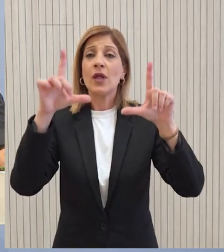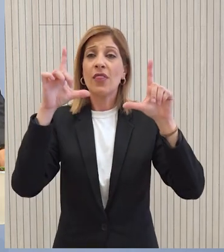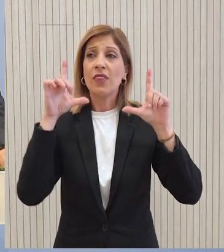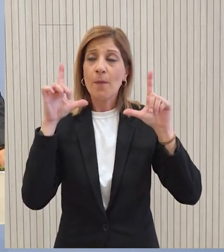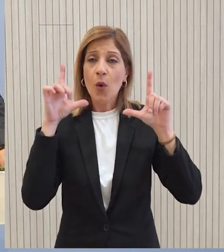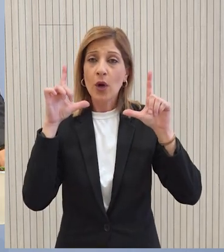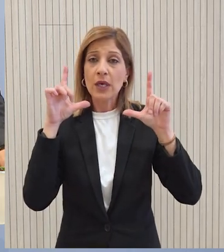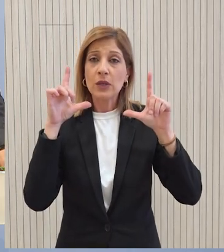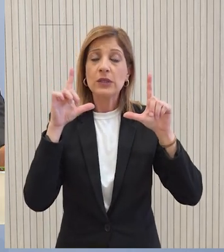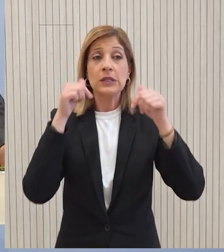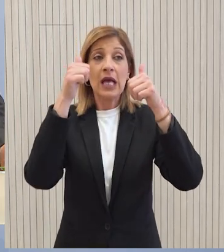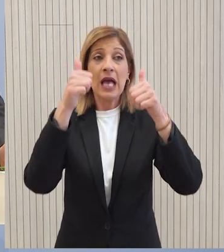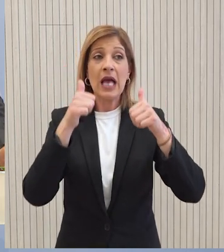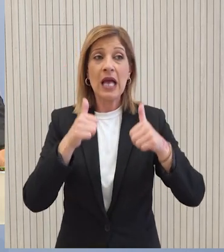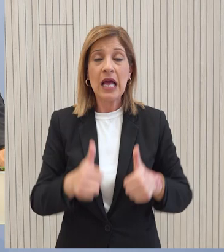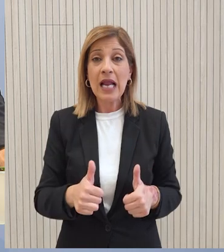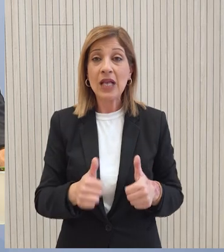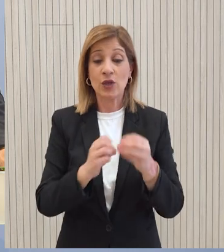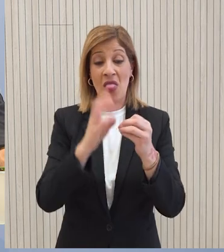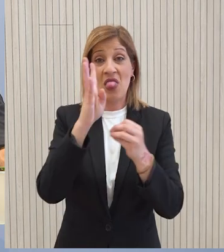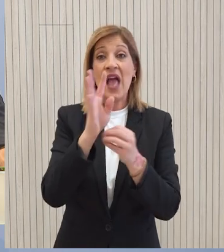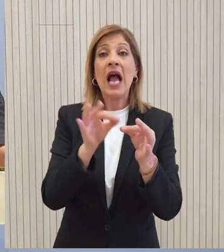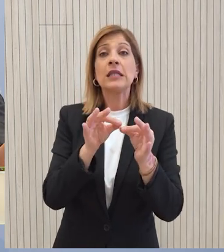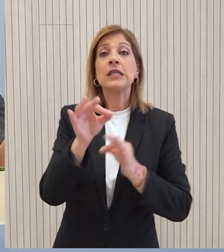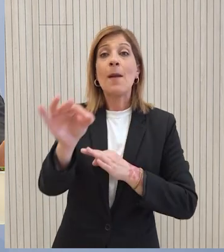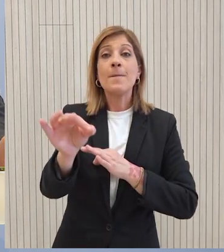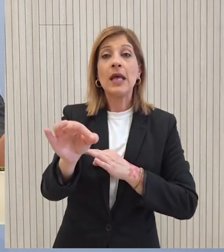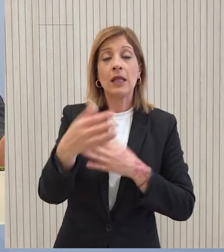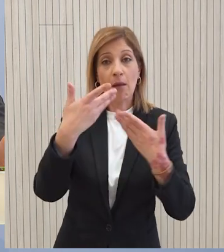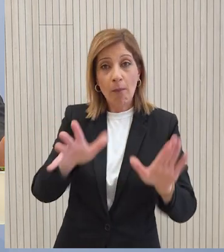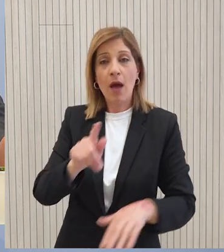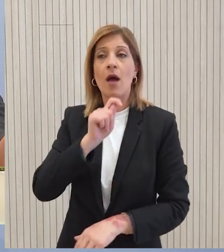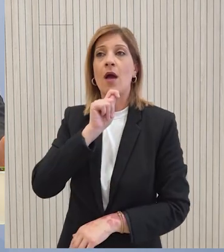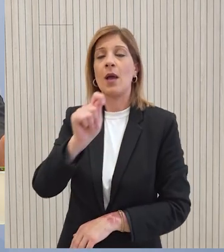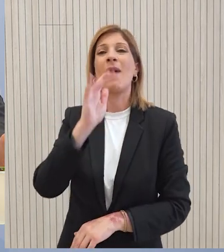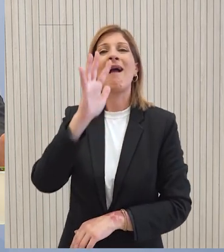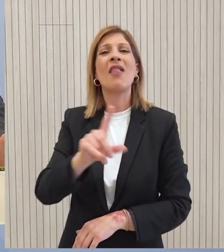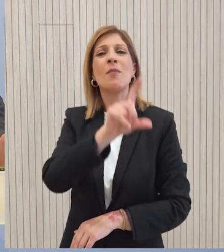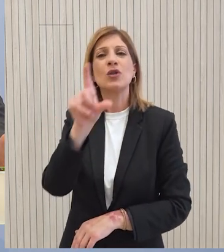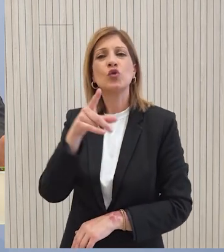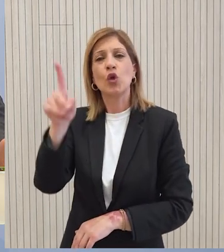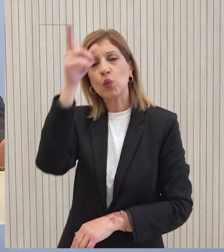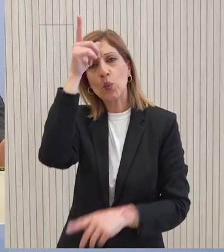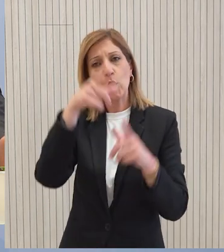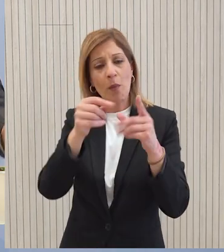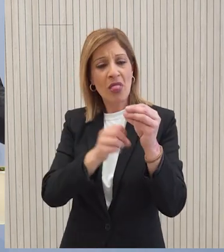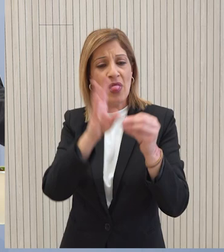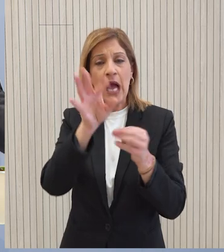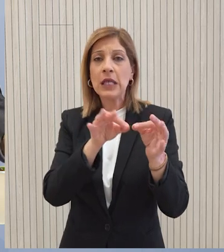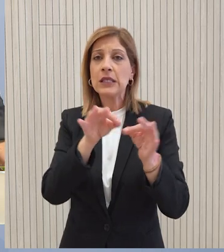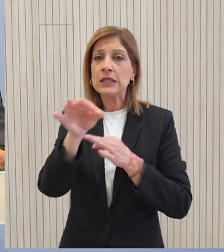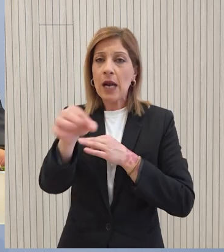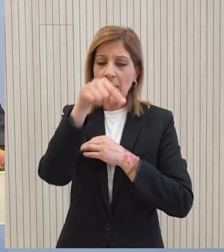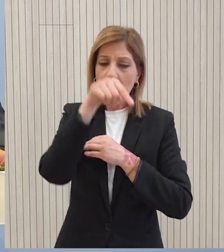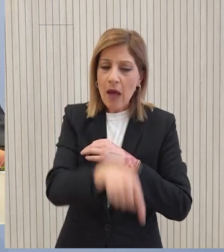περασμένο Ιανουάριο ανακοίνωσε τα 14 μέτρα που άπτονται της καθημερινότητας του τουρκοκύπριου συμπατριωτών μας είναι ακριβώς σε